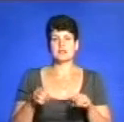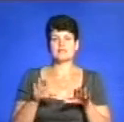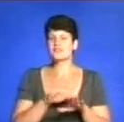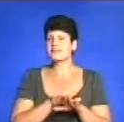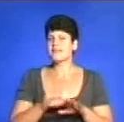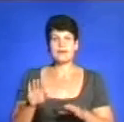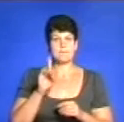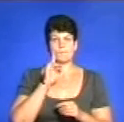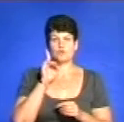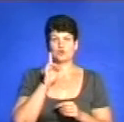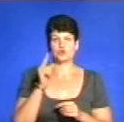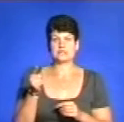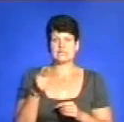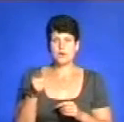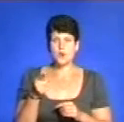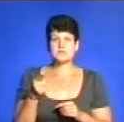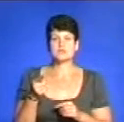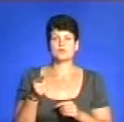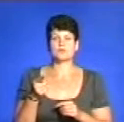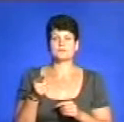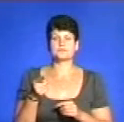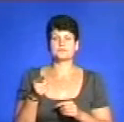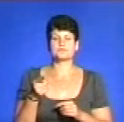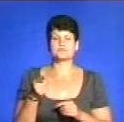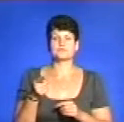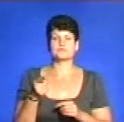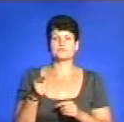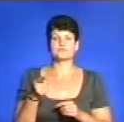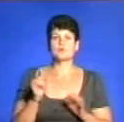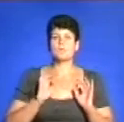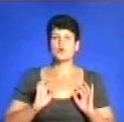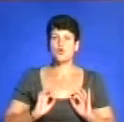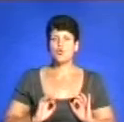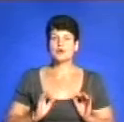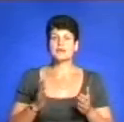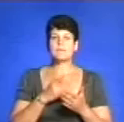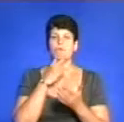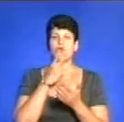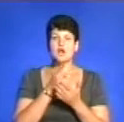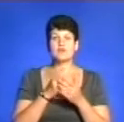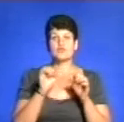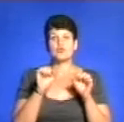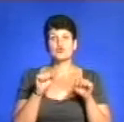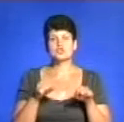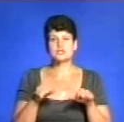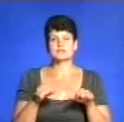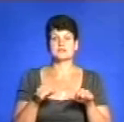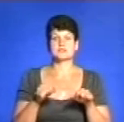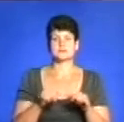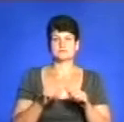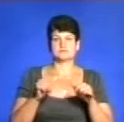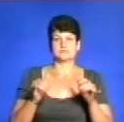не молодого теренопольського прокурора, який покаже можливість кар'єрного росту.